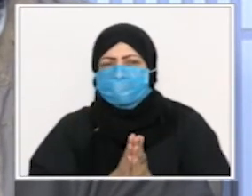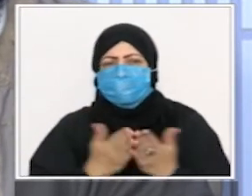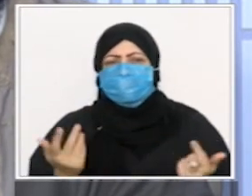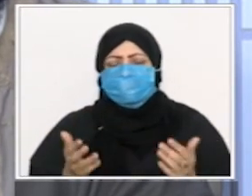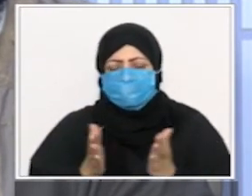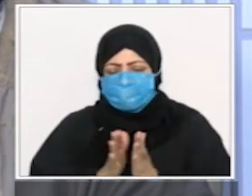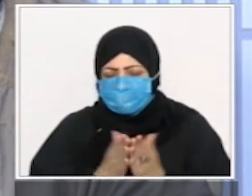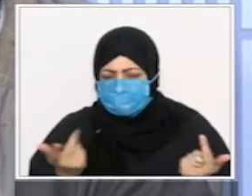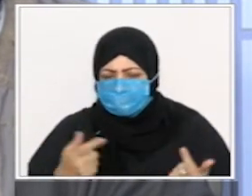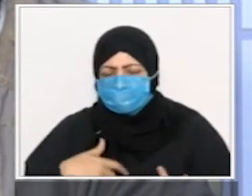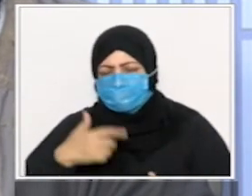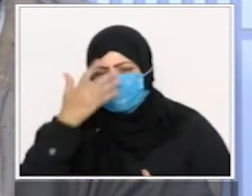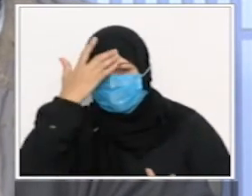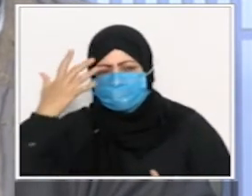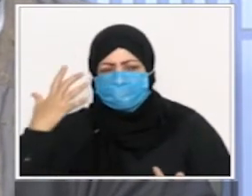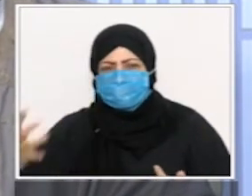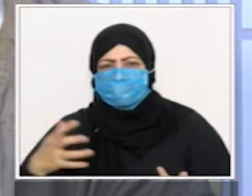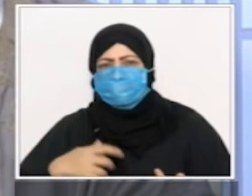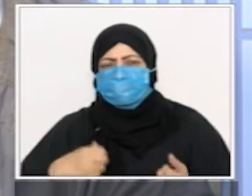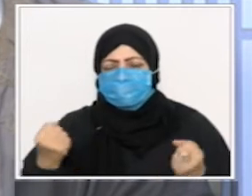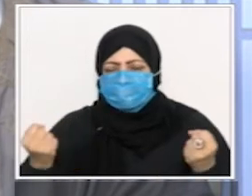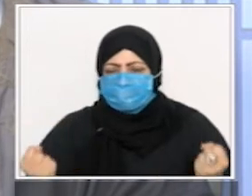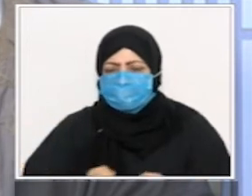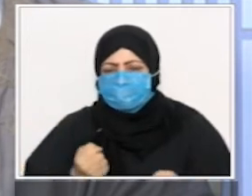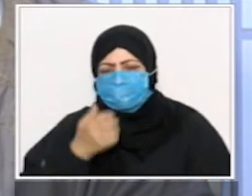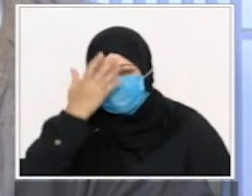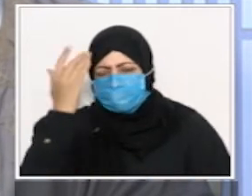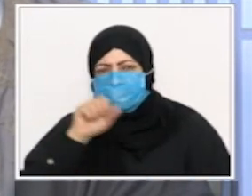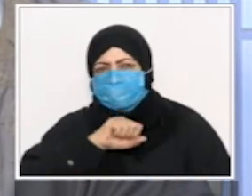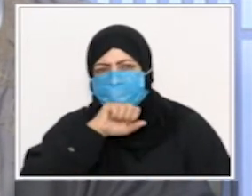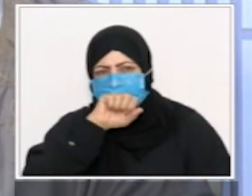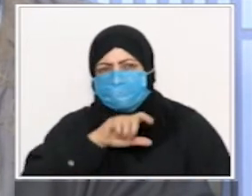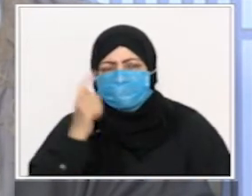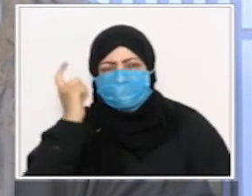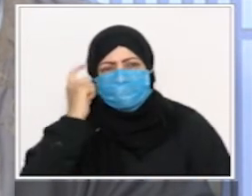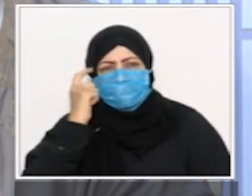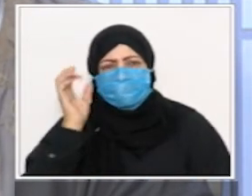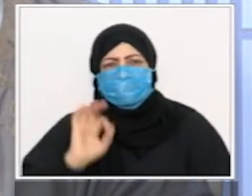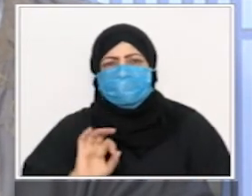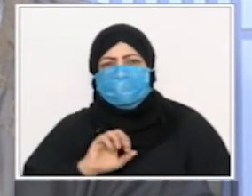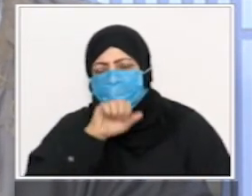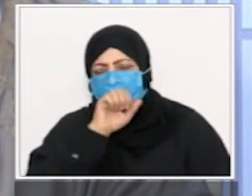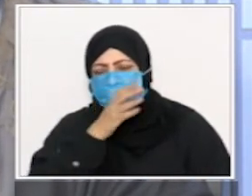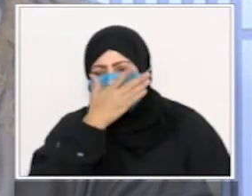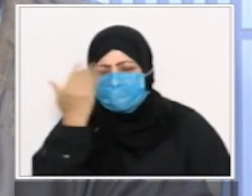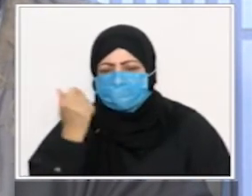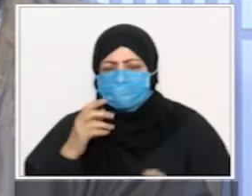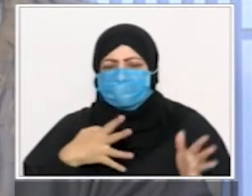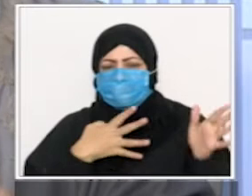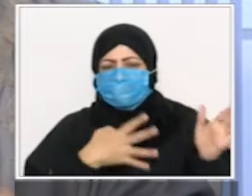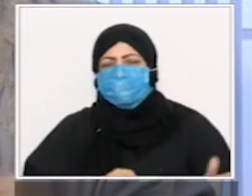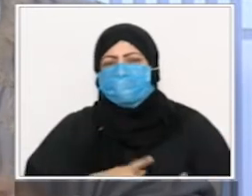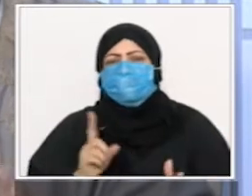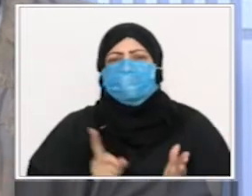ويفهمون القرآن أما الذين ذوما يقولوا القرآن حفظة أصلا غير سنة وغير مطلوب هذا ما لا يفقهون زمن خمسين آية ولا